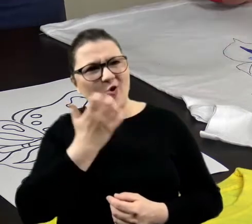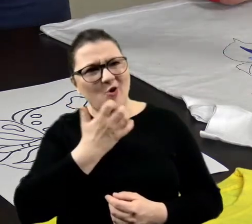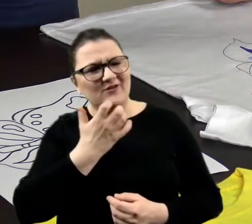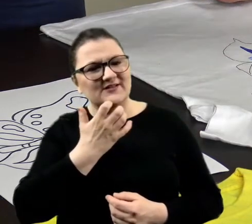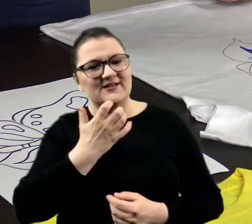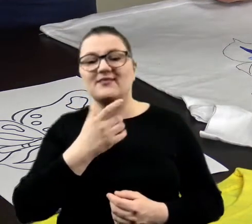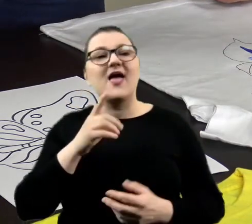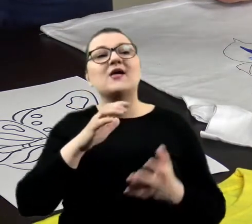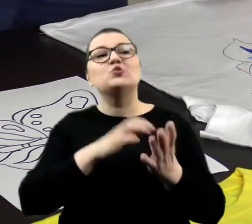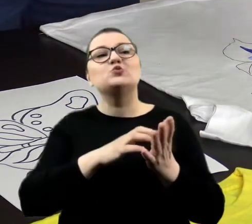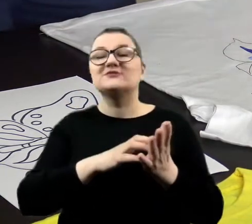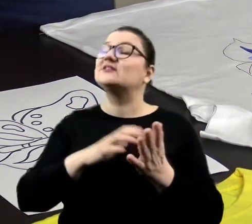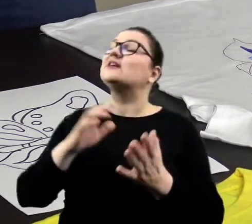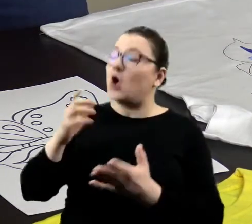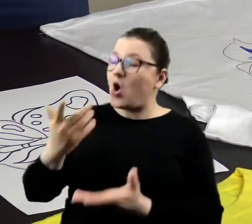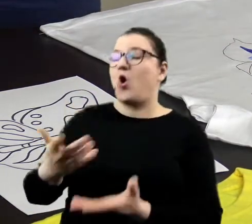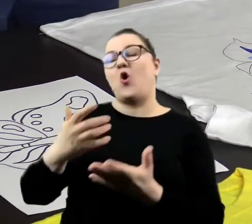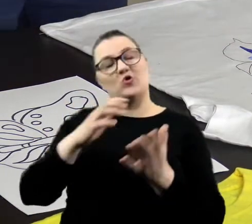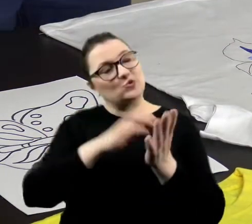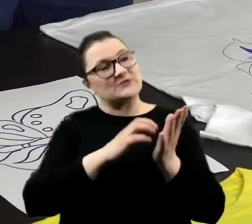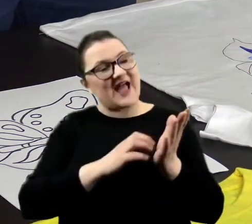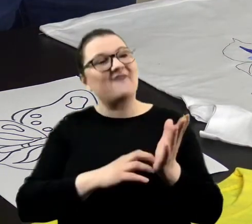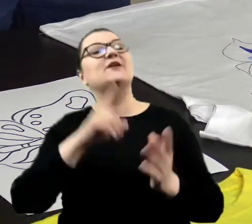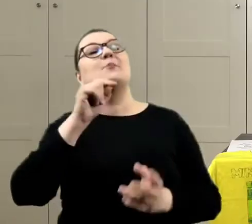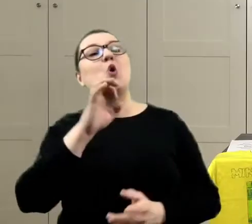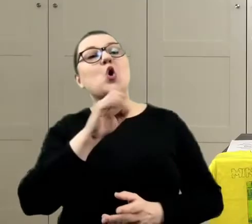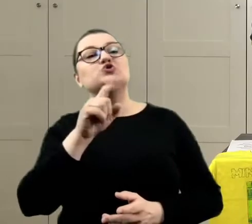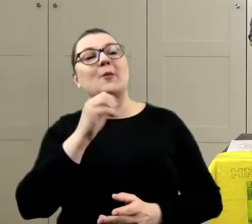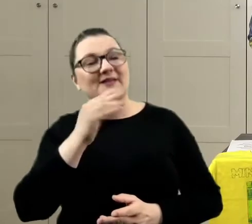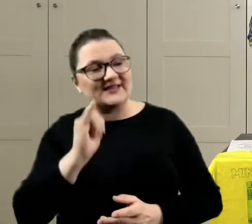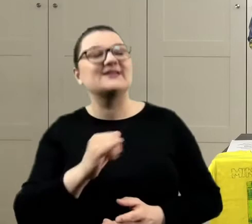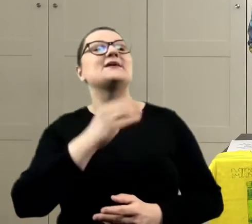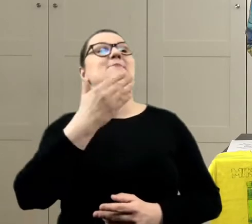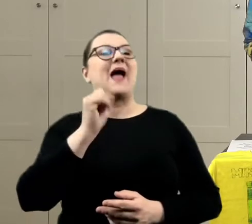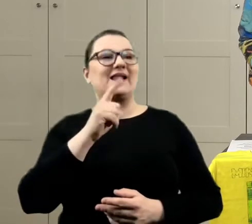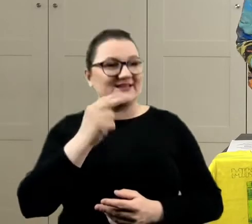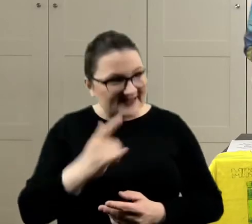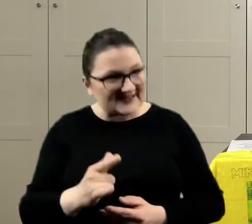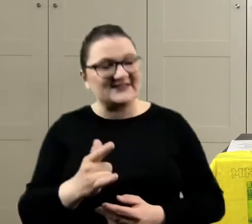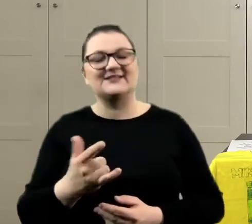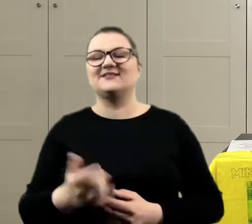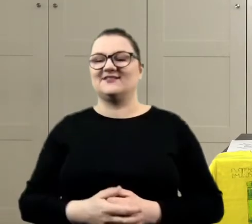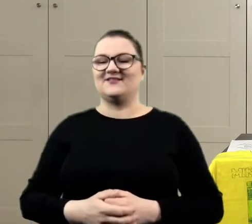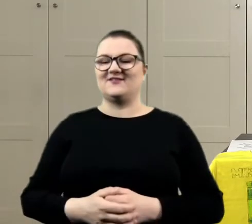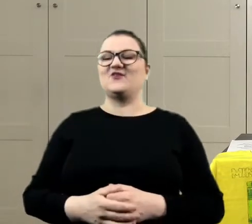Trus? Kawki. Na przykład. Poziomki. Tak jest. Maliny. Dobra, no to robimy,